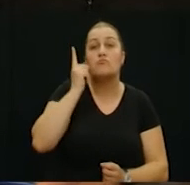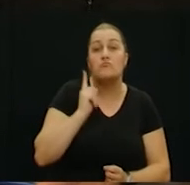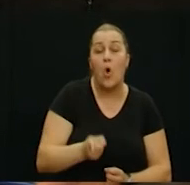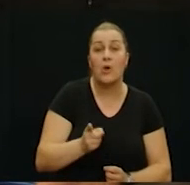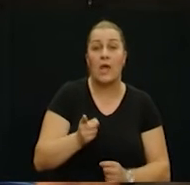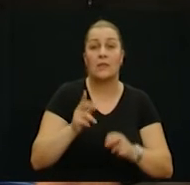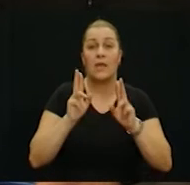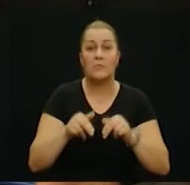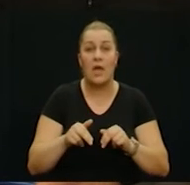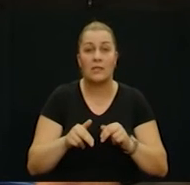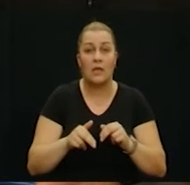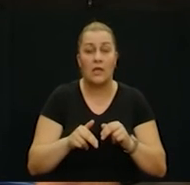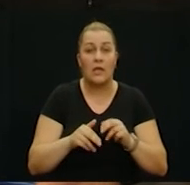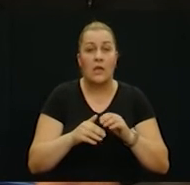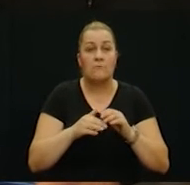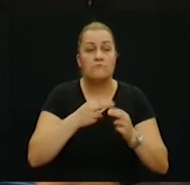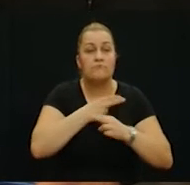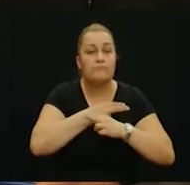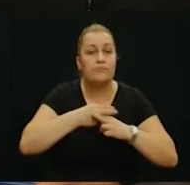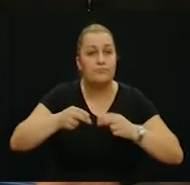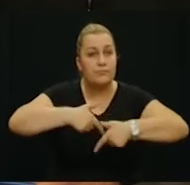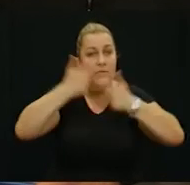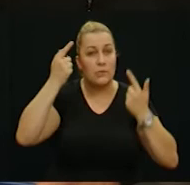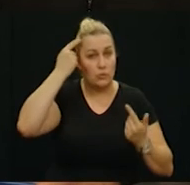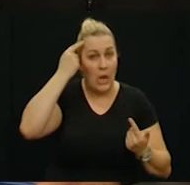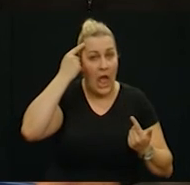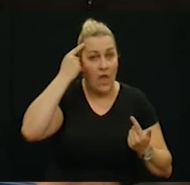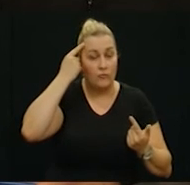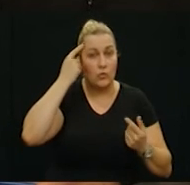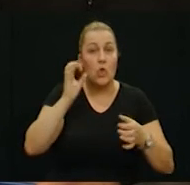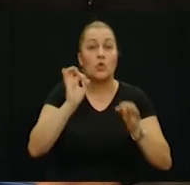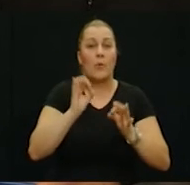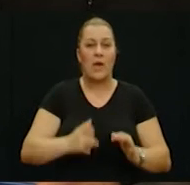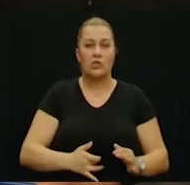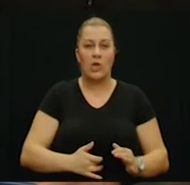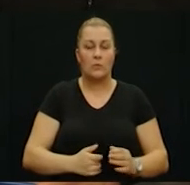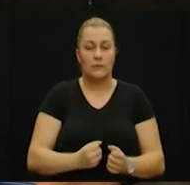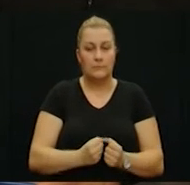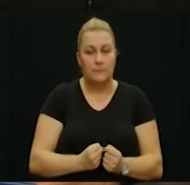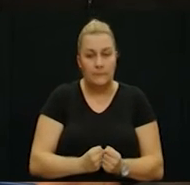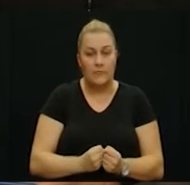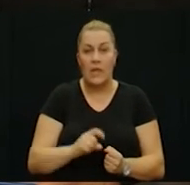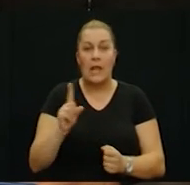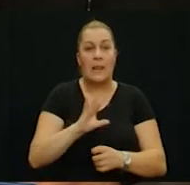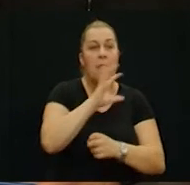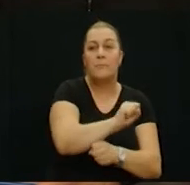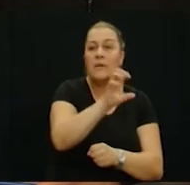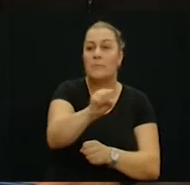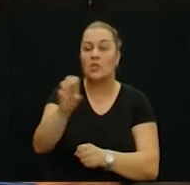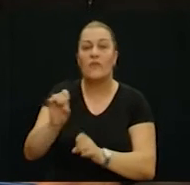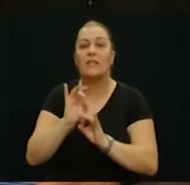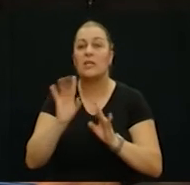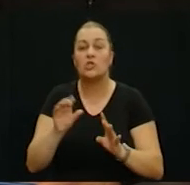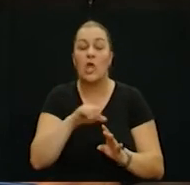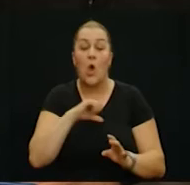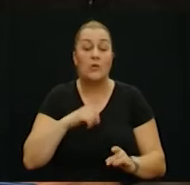Morate imati strašno bistru glavu dobar želudac ne primjećivati ništa osim onoga